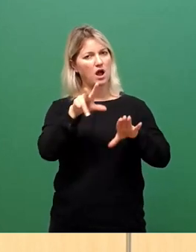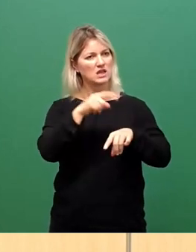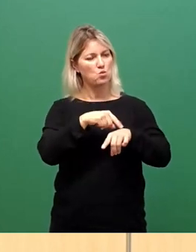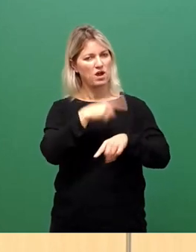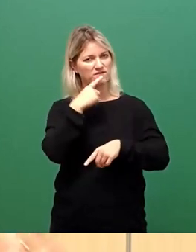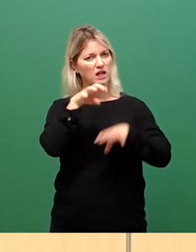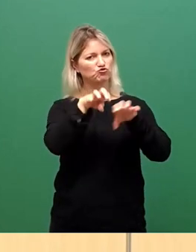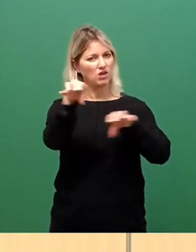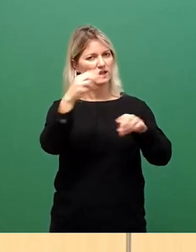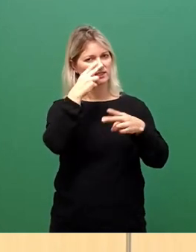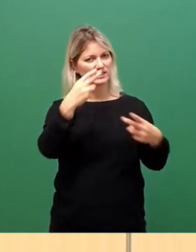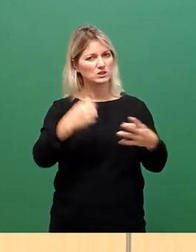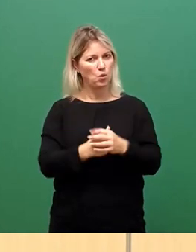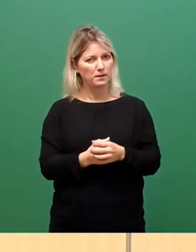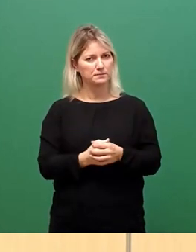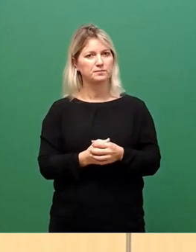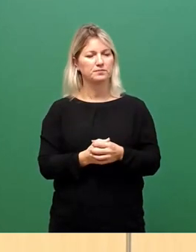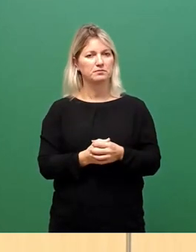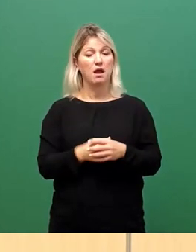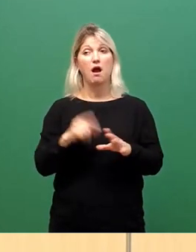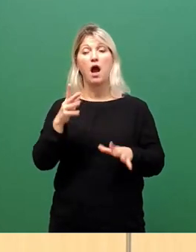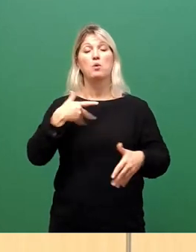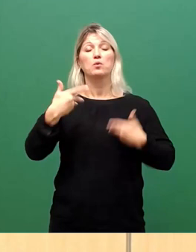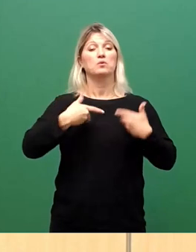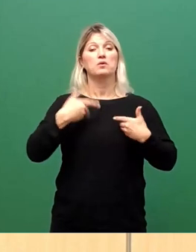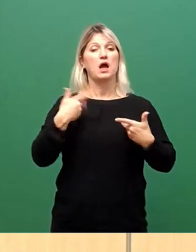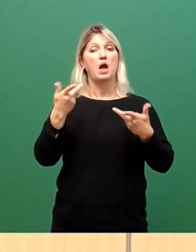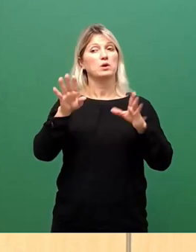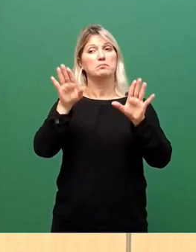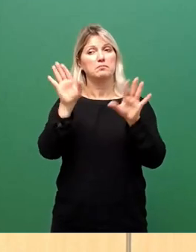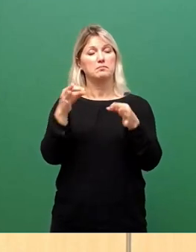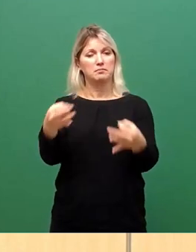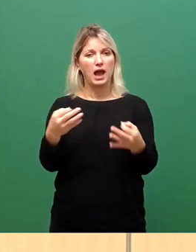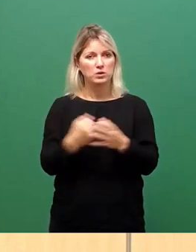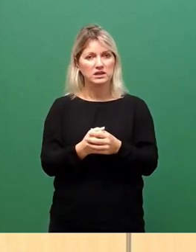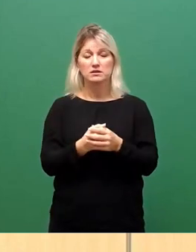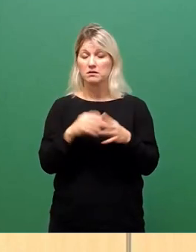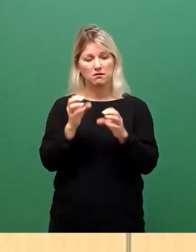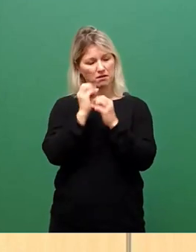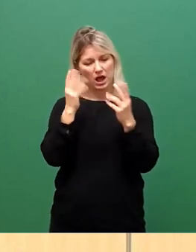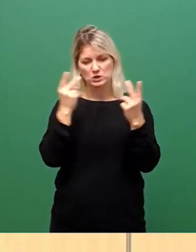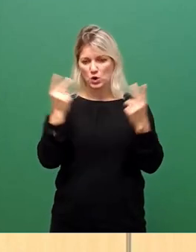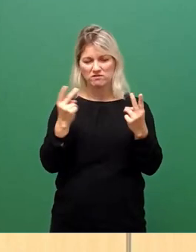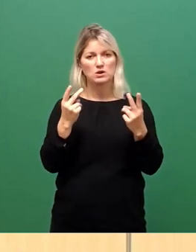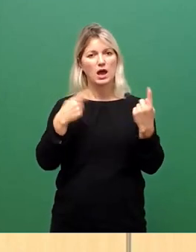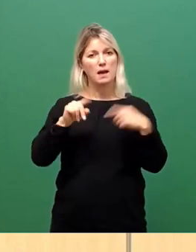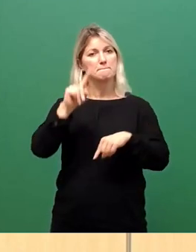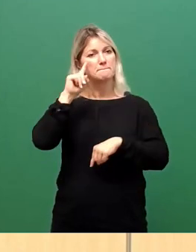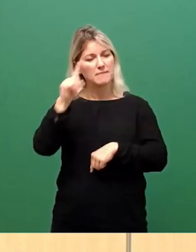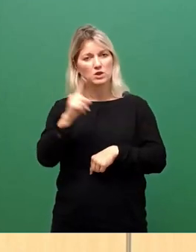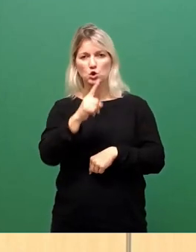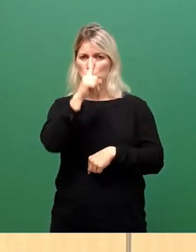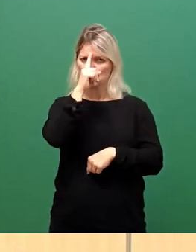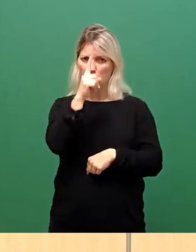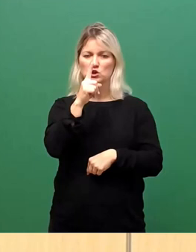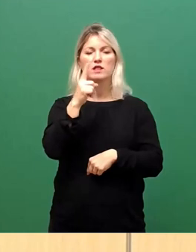Sie brauchen sich auch nicht echauffieren, nicht aufregen, gar nichts. Und es steht fest, wir sind der Meinung, Deutschland braucht eine andere Asyl